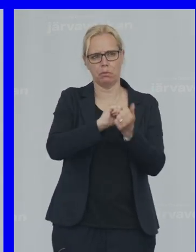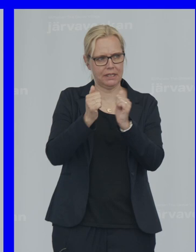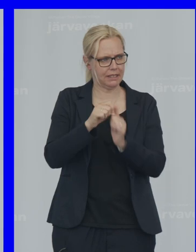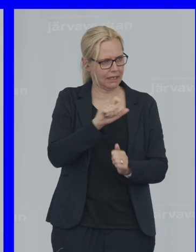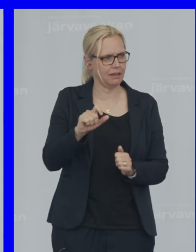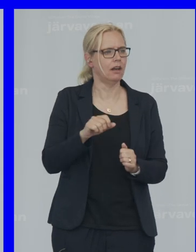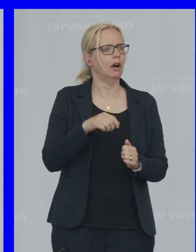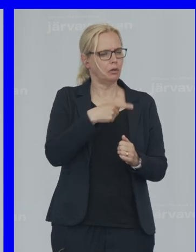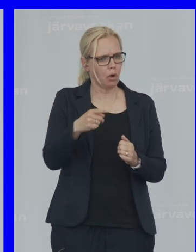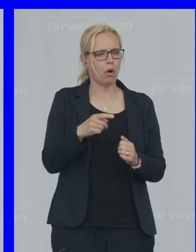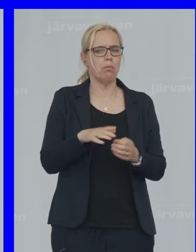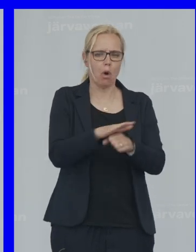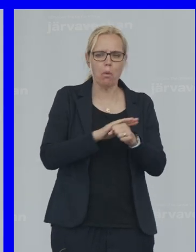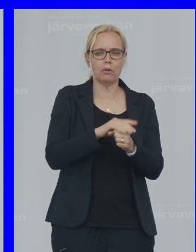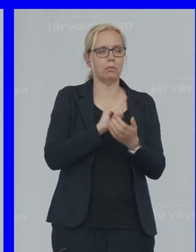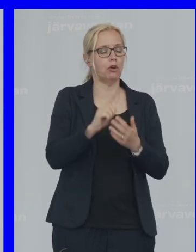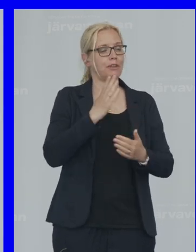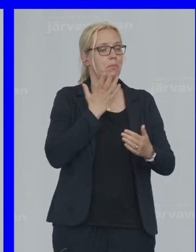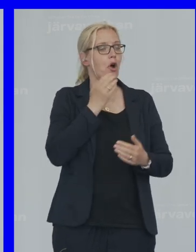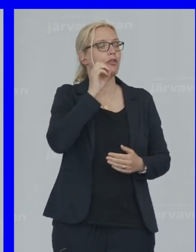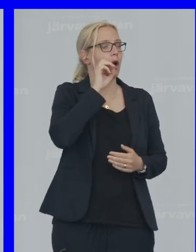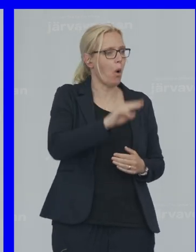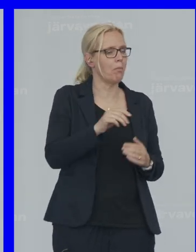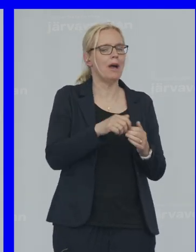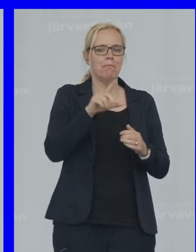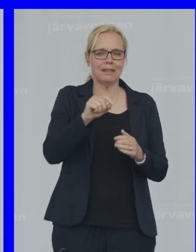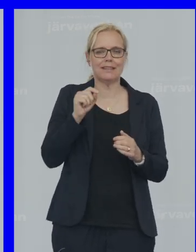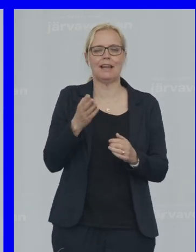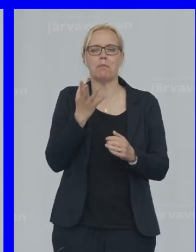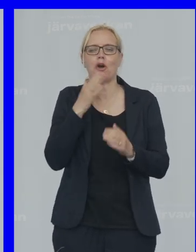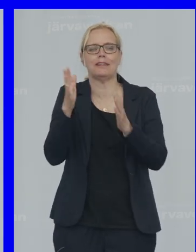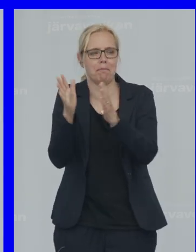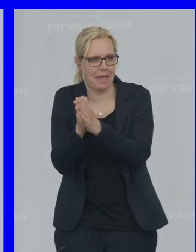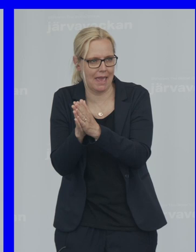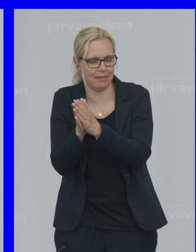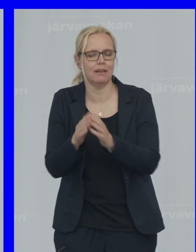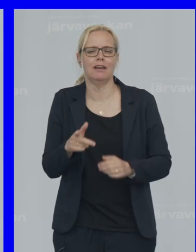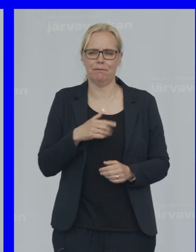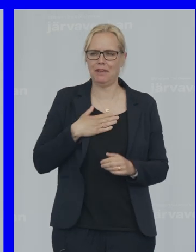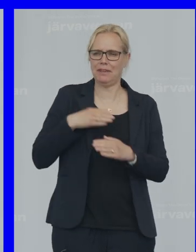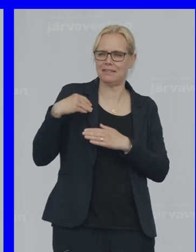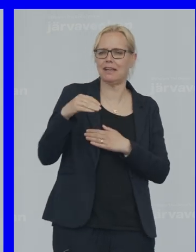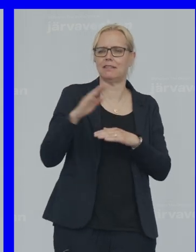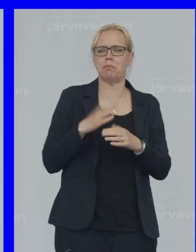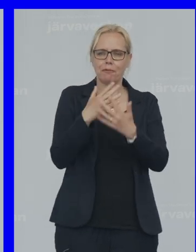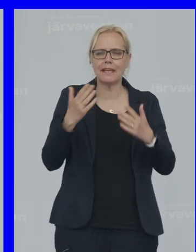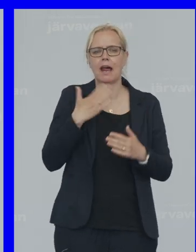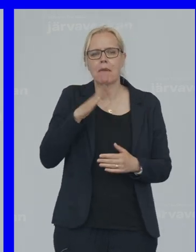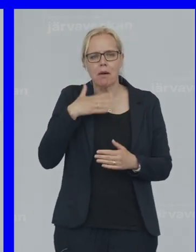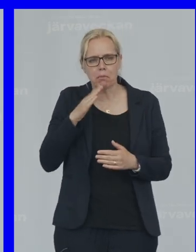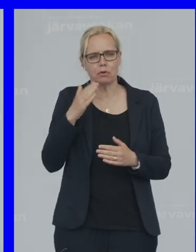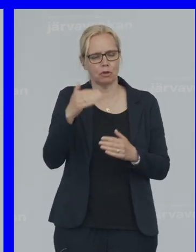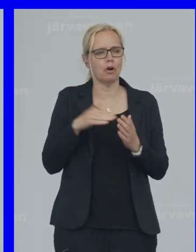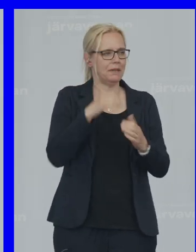områden Som man gärna Talar om Men sällan Talar med Vi vill satsa På fler mammor Som kommer i